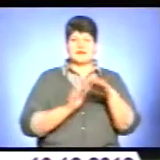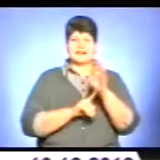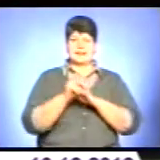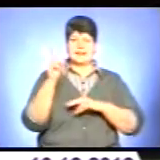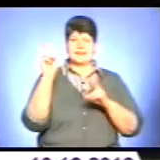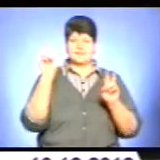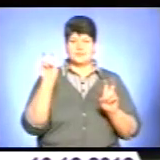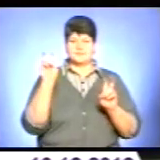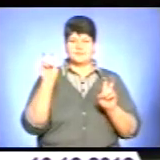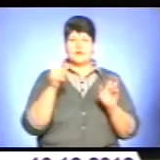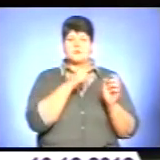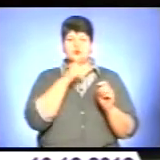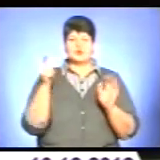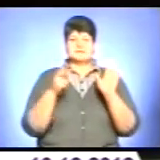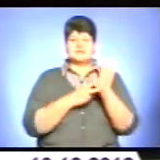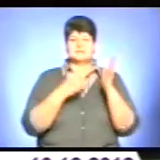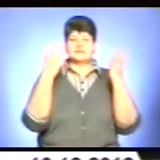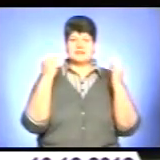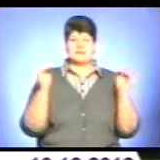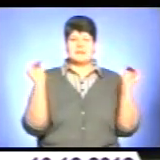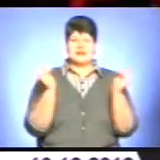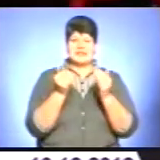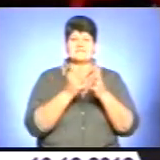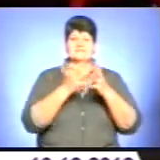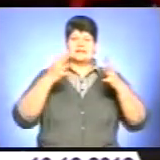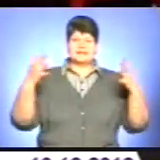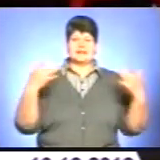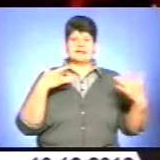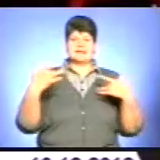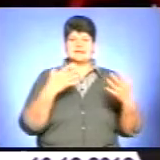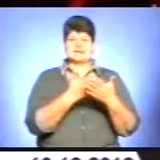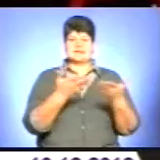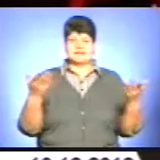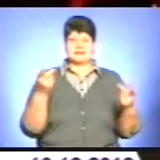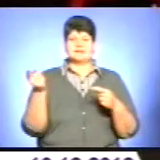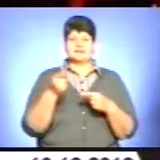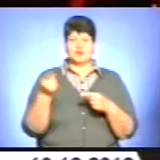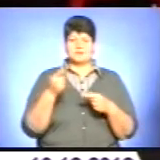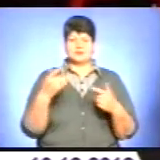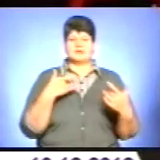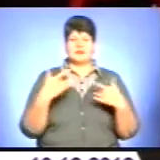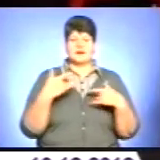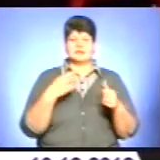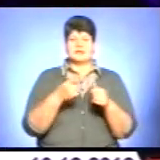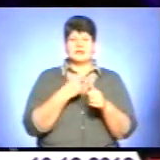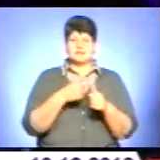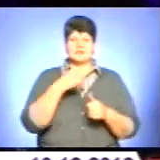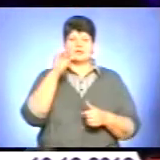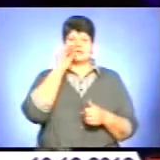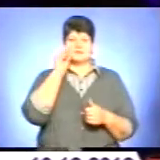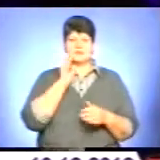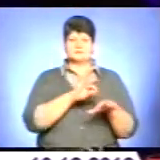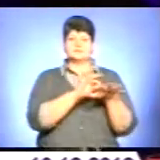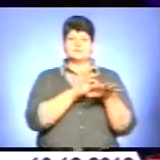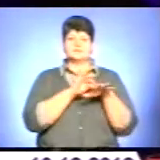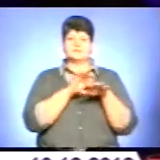Протягом семи днів, поки на малій і великій сценах Тернопільського академічного обласного драматичного театру імені Тараса Шевченка тривав